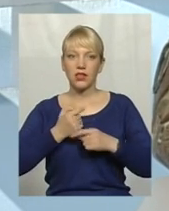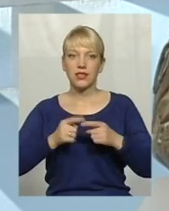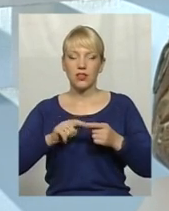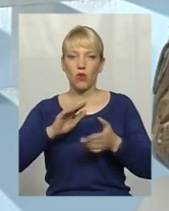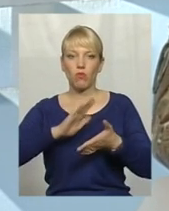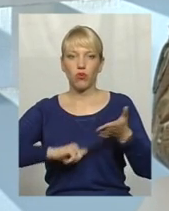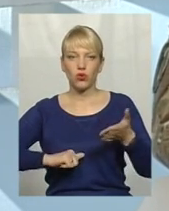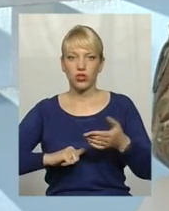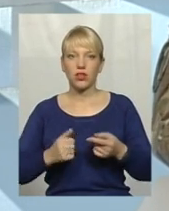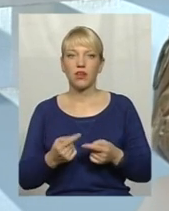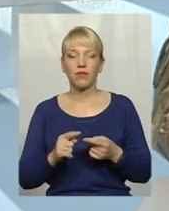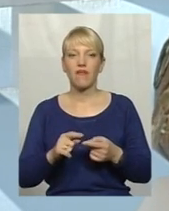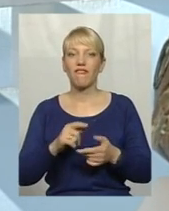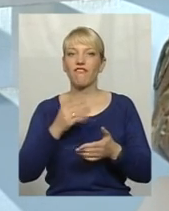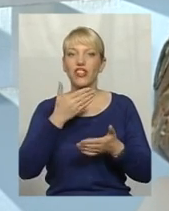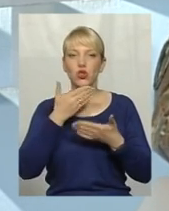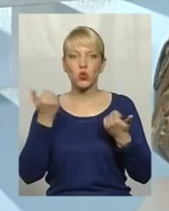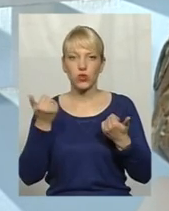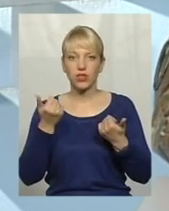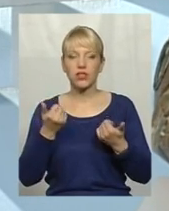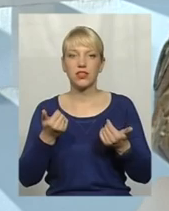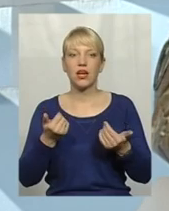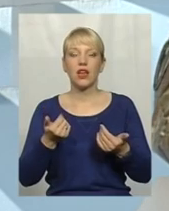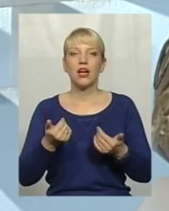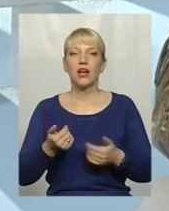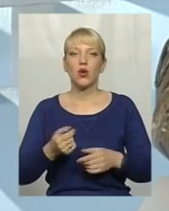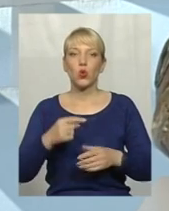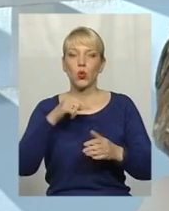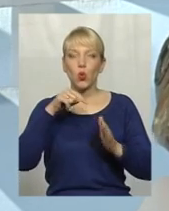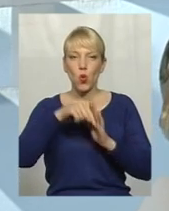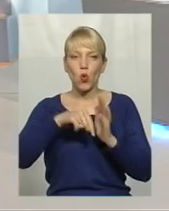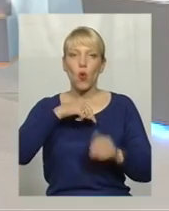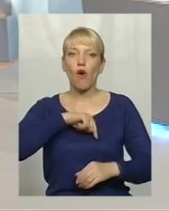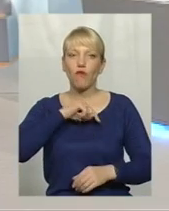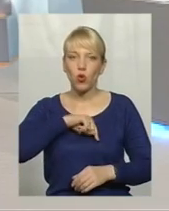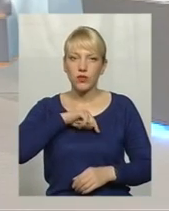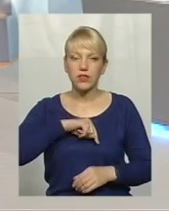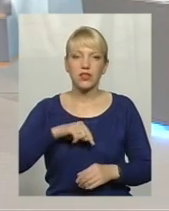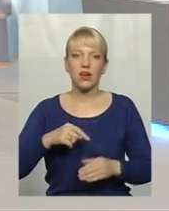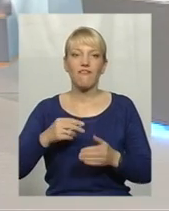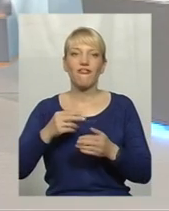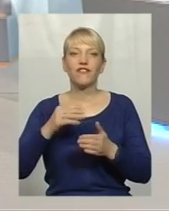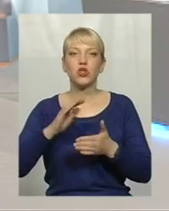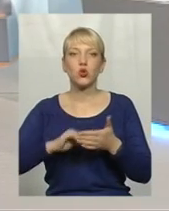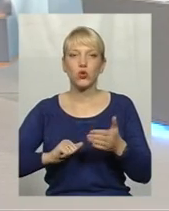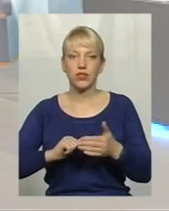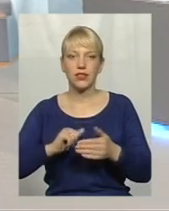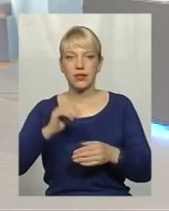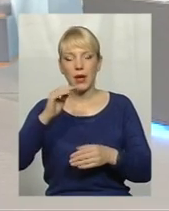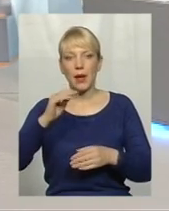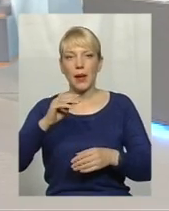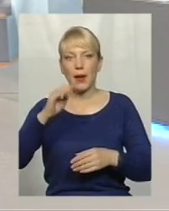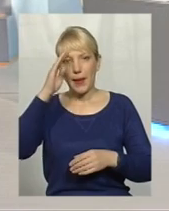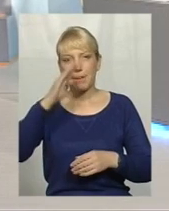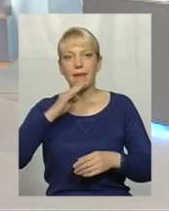відсутність духовності, відсутність патріотичного виховання, відсутність отієї культури, яка